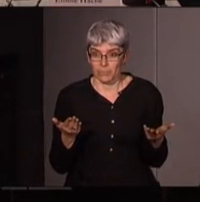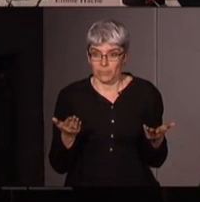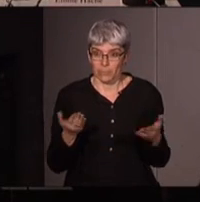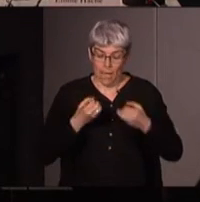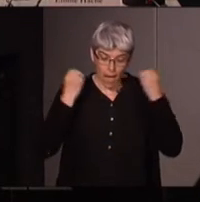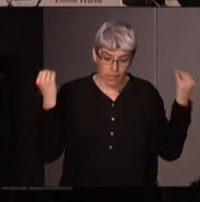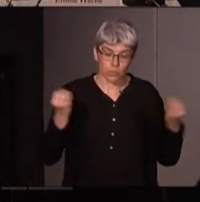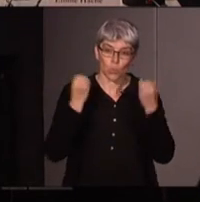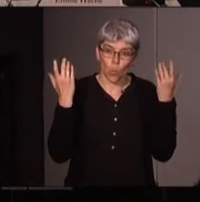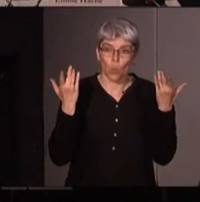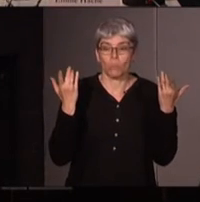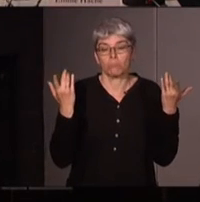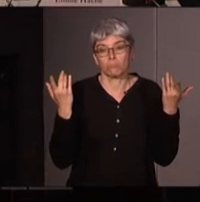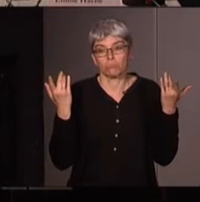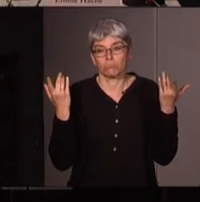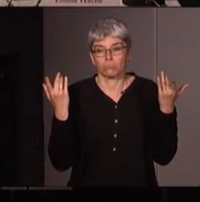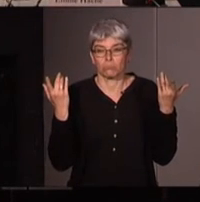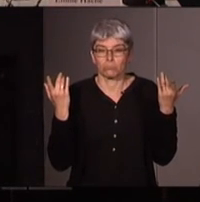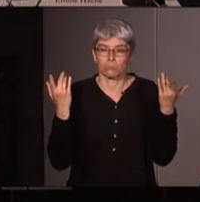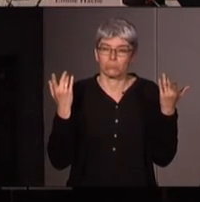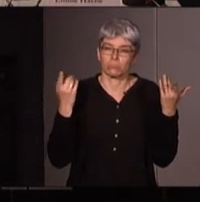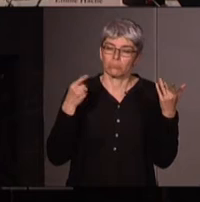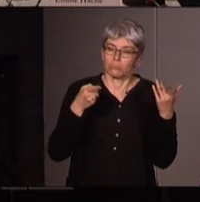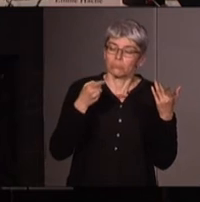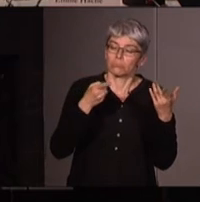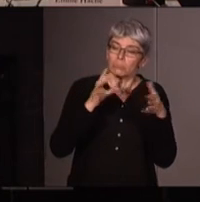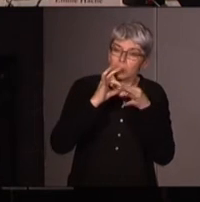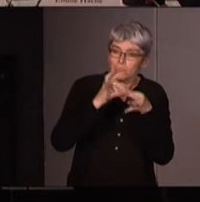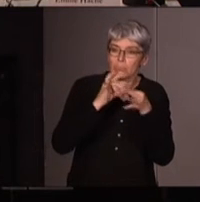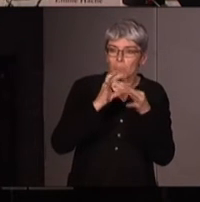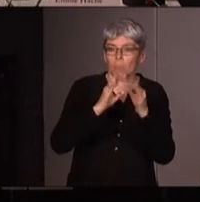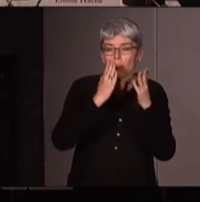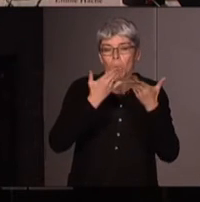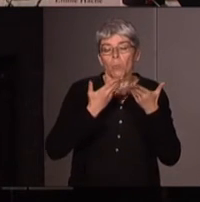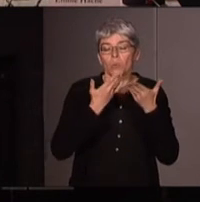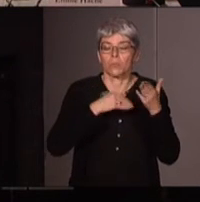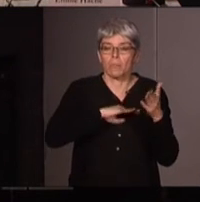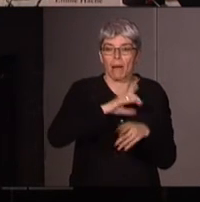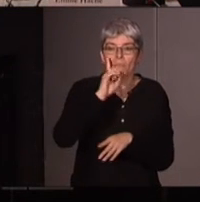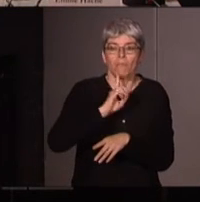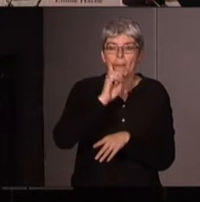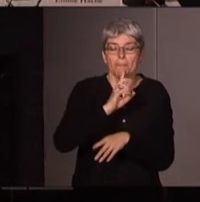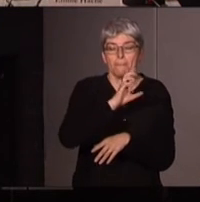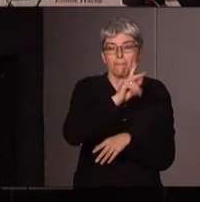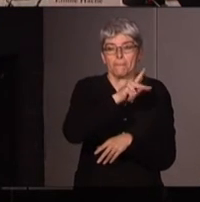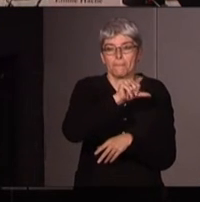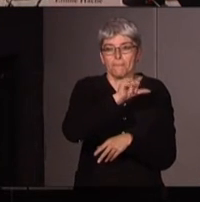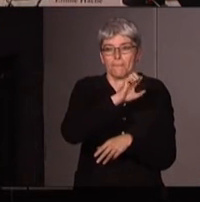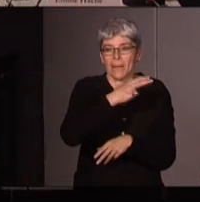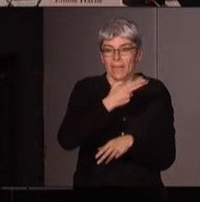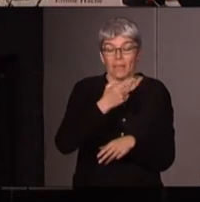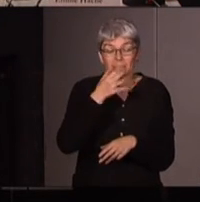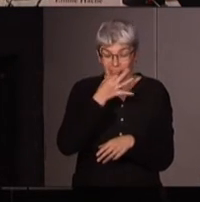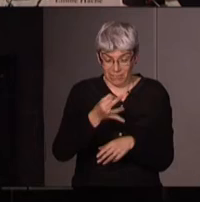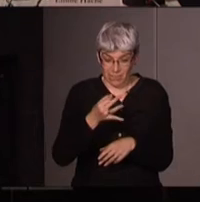différentes actions liées ou pas mais très largement à des rituels que proposaient les écoféministes néopayennes ils étaient c'est explicitement dit dans les textes de